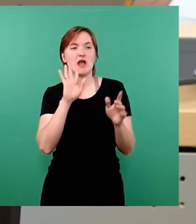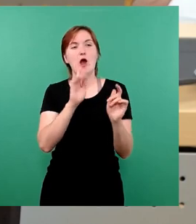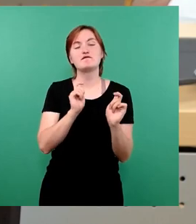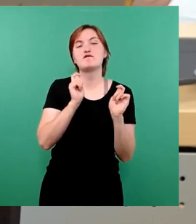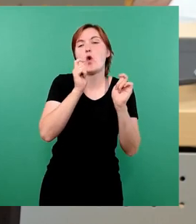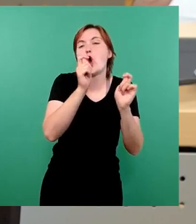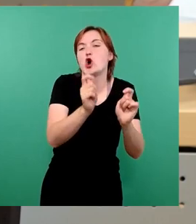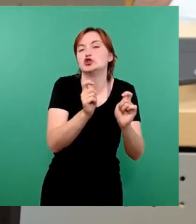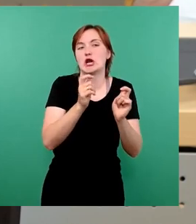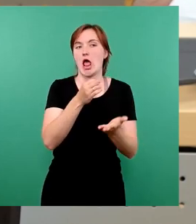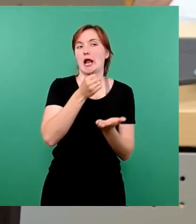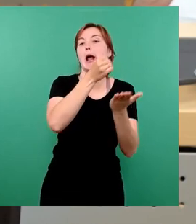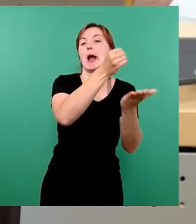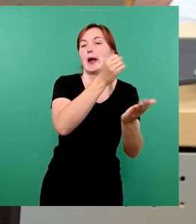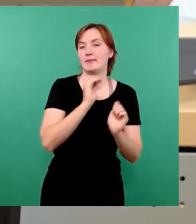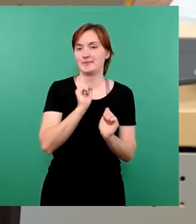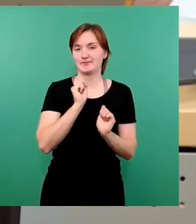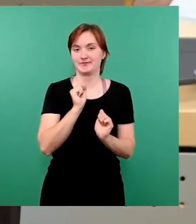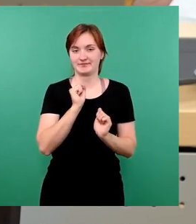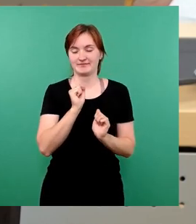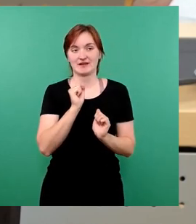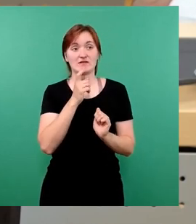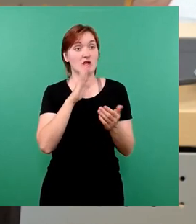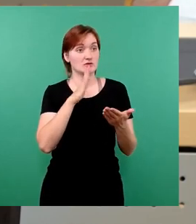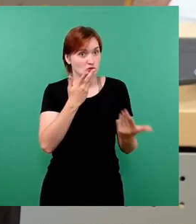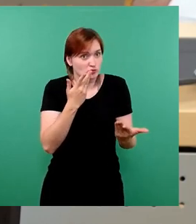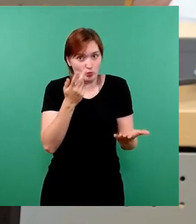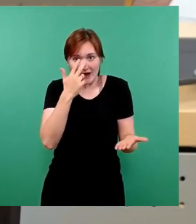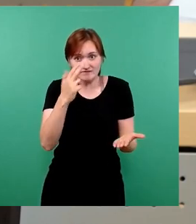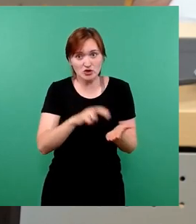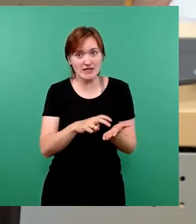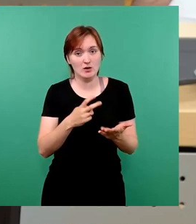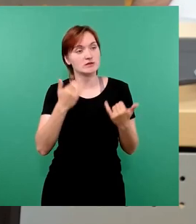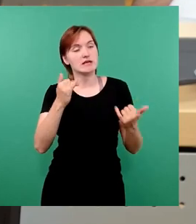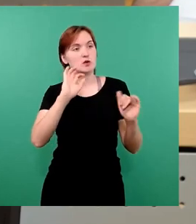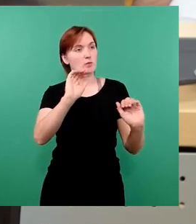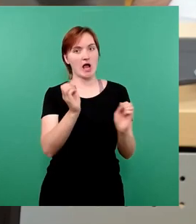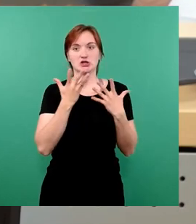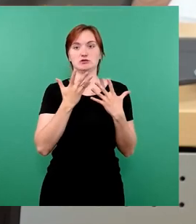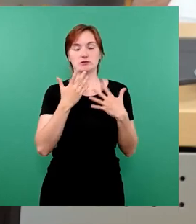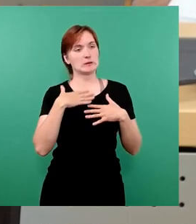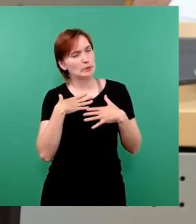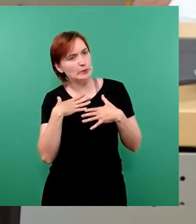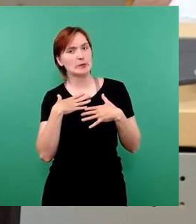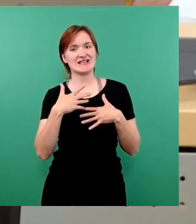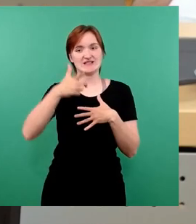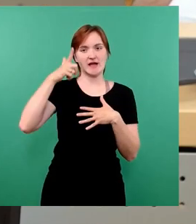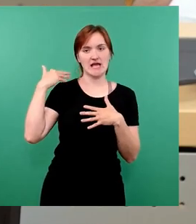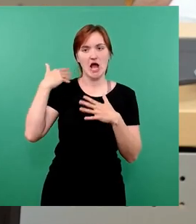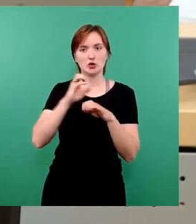getroffen, beschlossen, und ist jetzt überrascht, dass man nach zwei Jahren Corona,